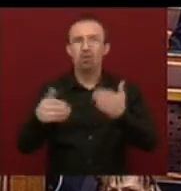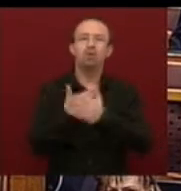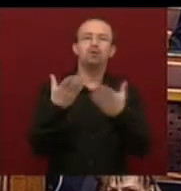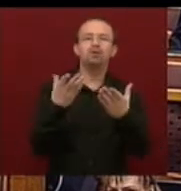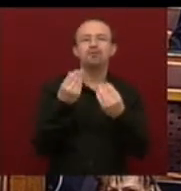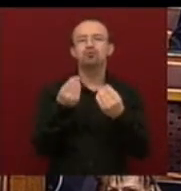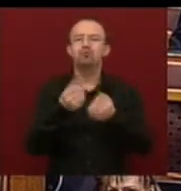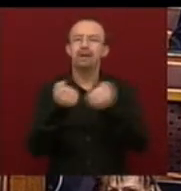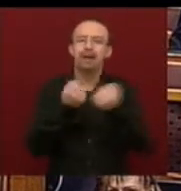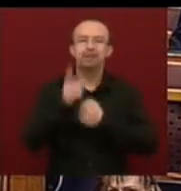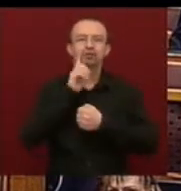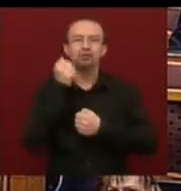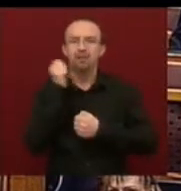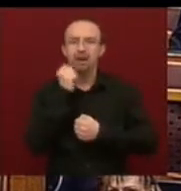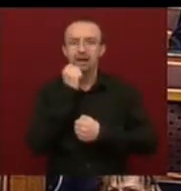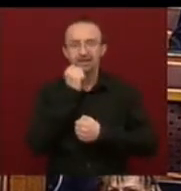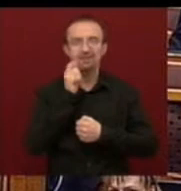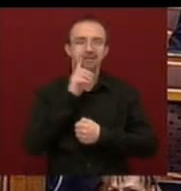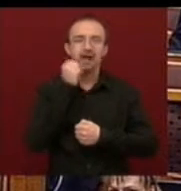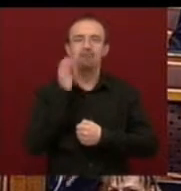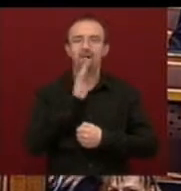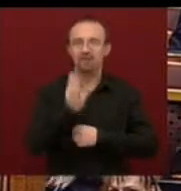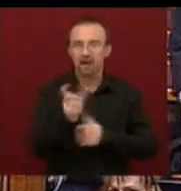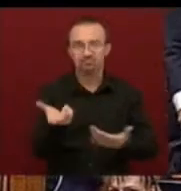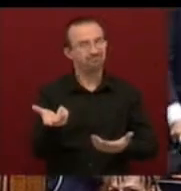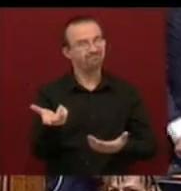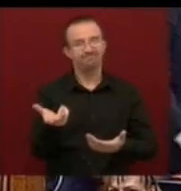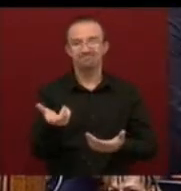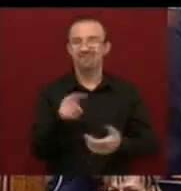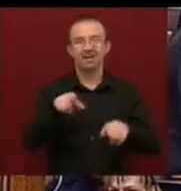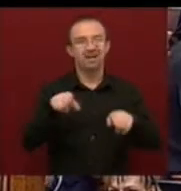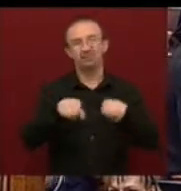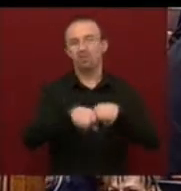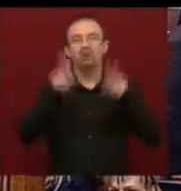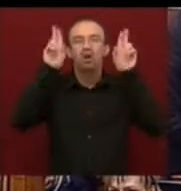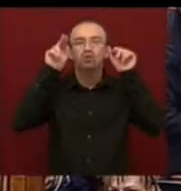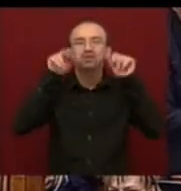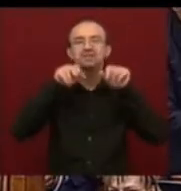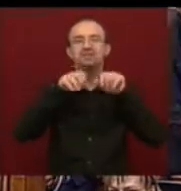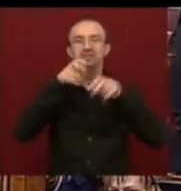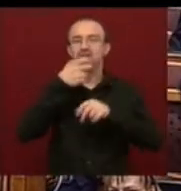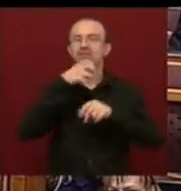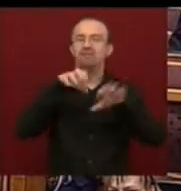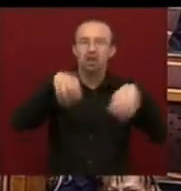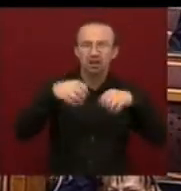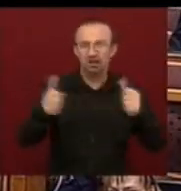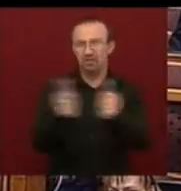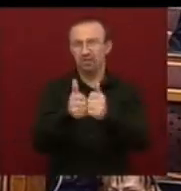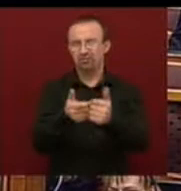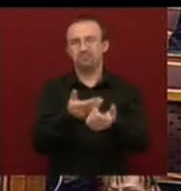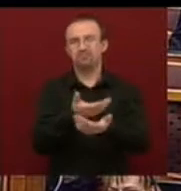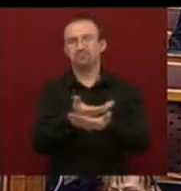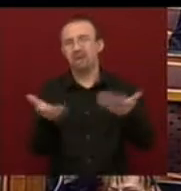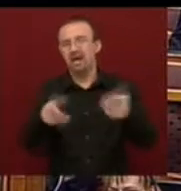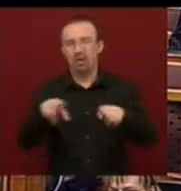megállapodást kötünk az IMF-vel, azért mondjuk el, hogy nyúl és farkas viszonyában új típus nincs. Hiába sarki a farkas, hiába